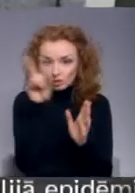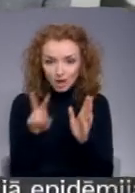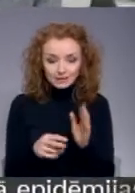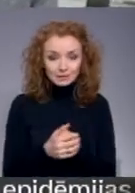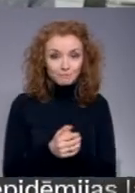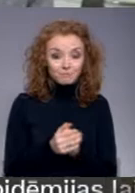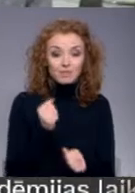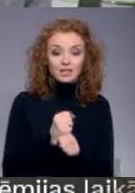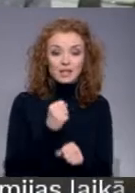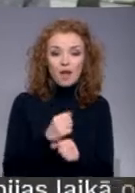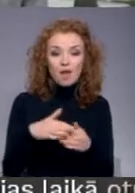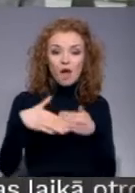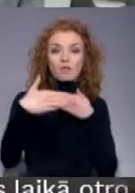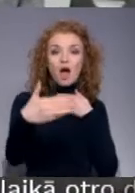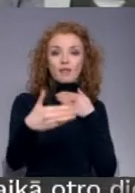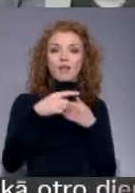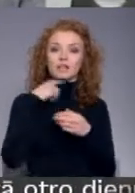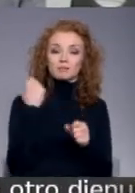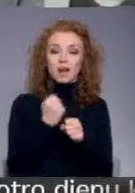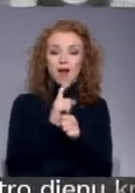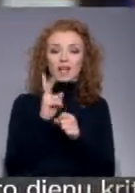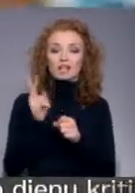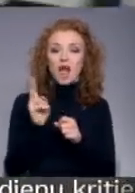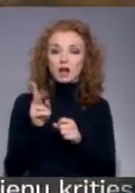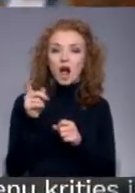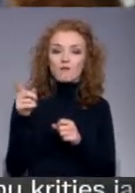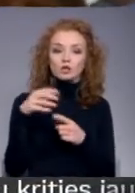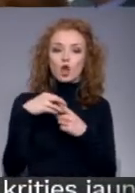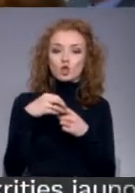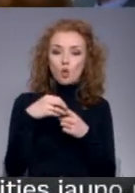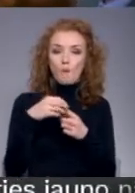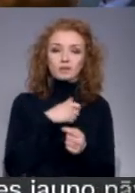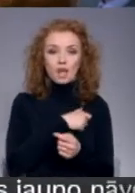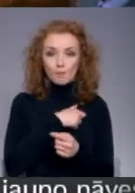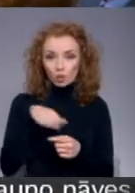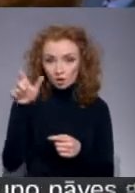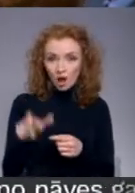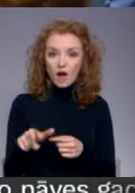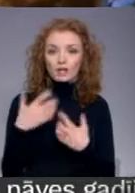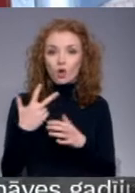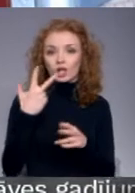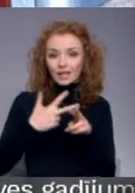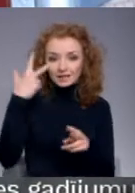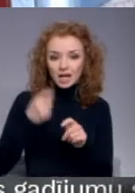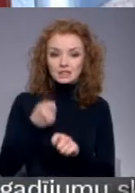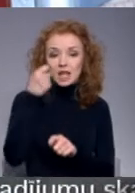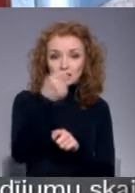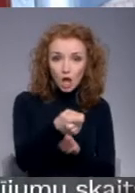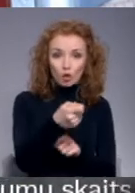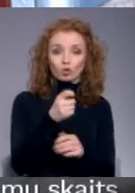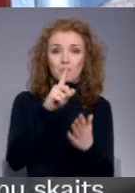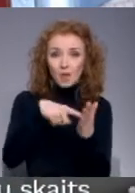Stādāt attālināti gribētu arī Čekavas novad domas opozīcijas deputāti, kas jau trīsēs ir iesnieguši pieprasījumi, tomēr